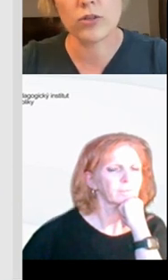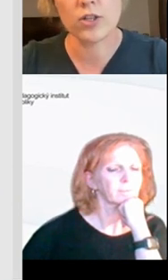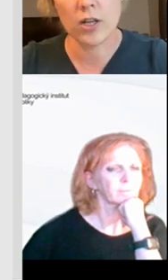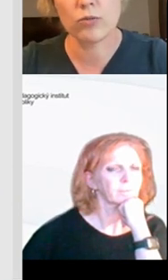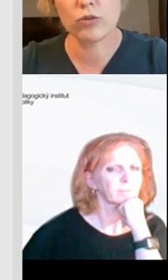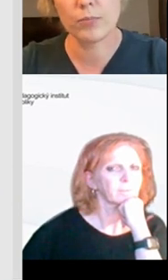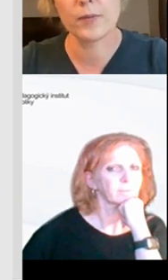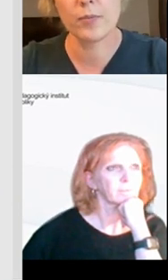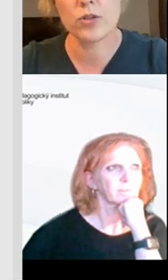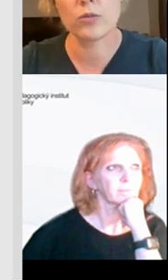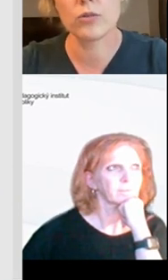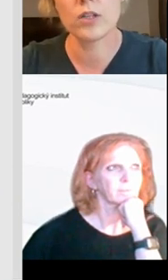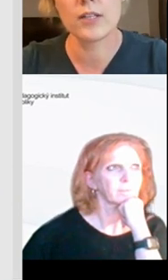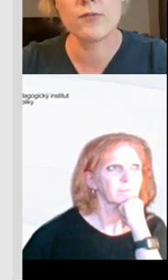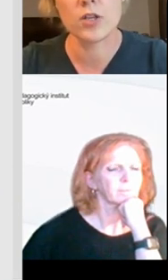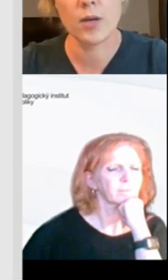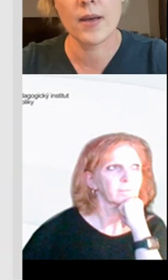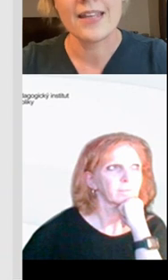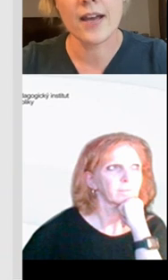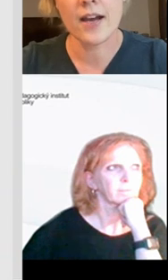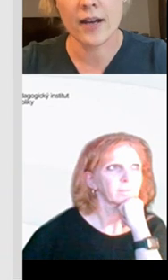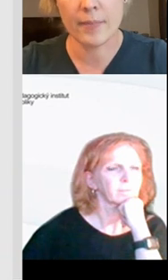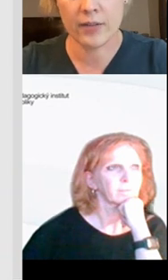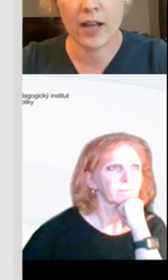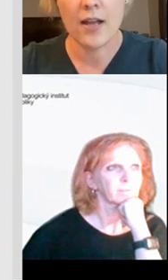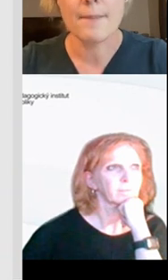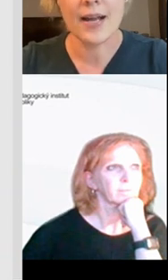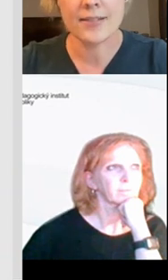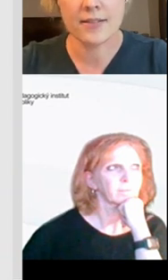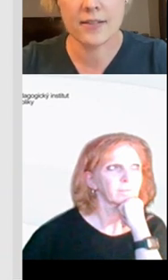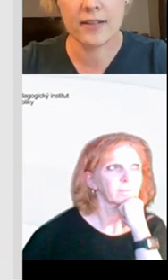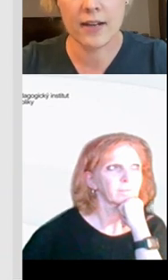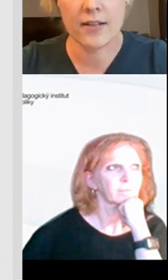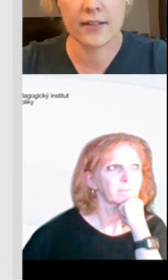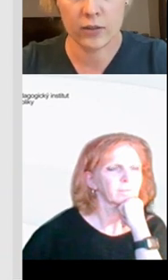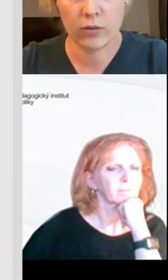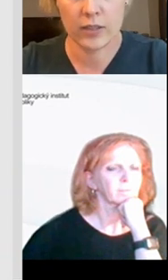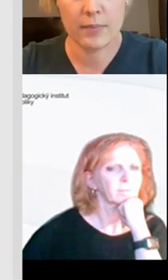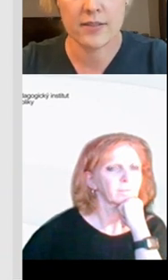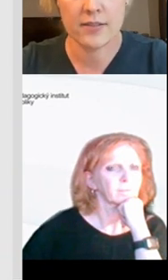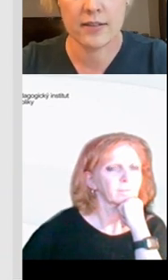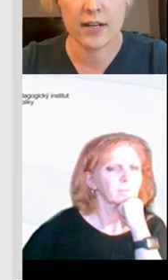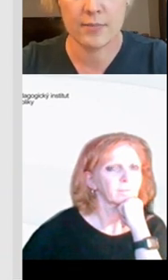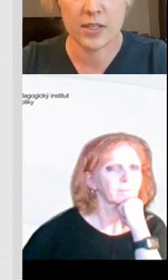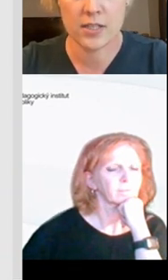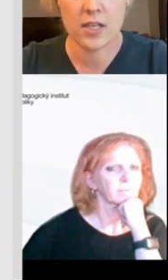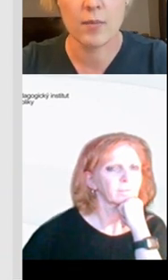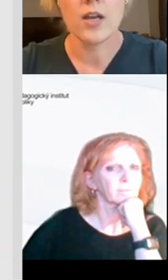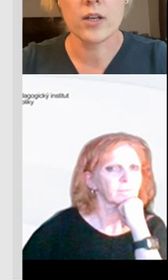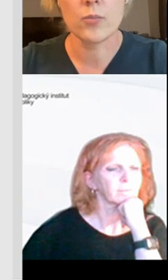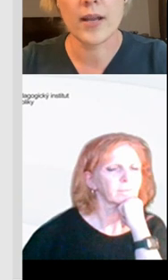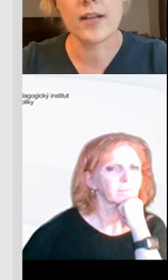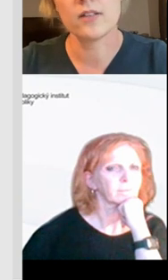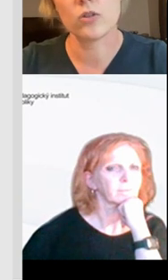Čili už od začátku, už od prvopočátku jim vštěpujeme nějaká pravidla práce s digitální technologií, práce s digitálním